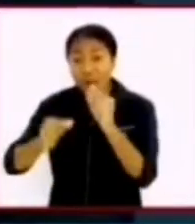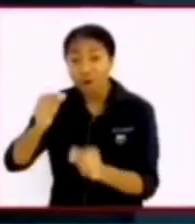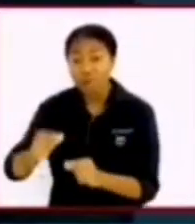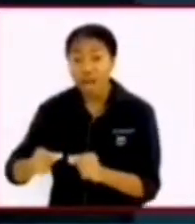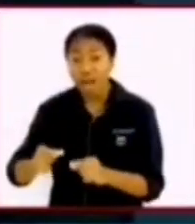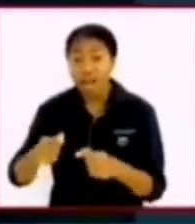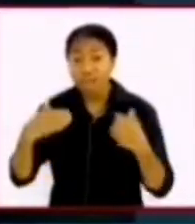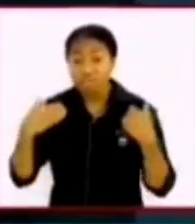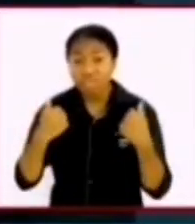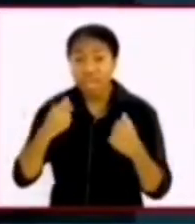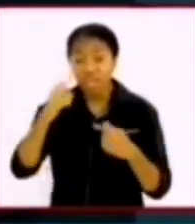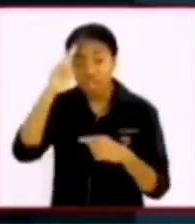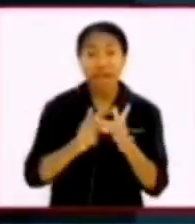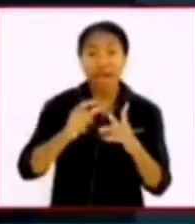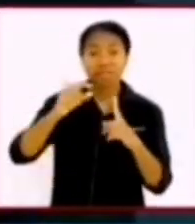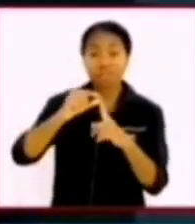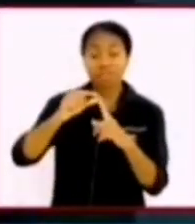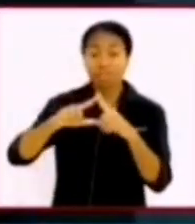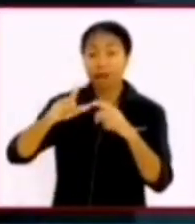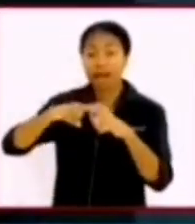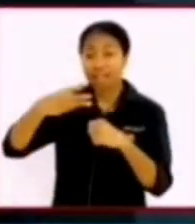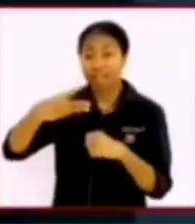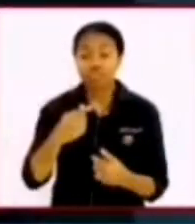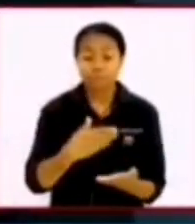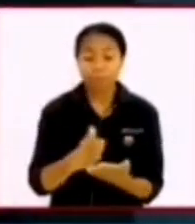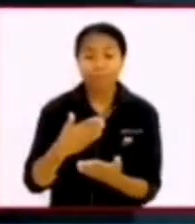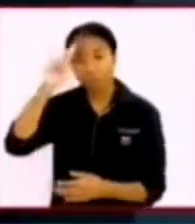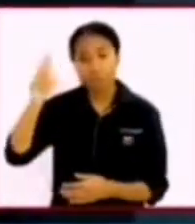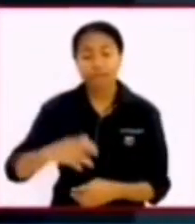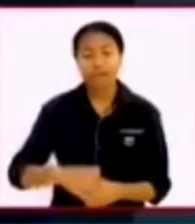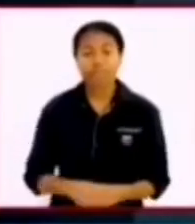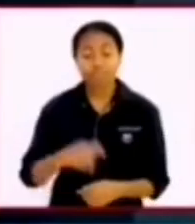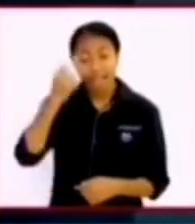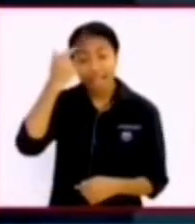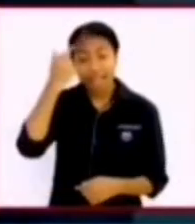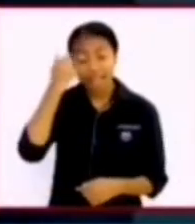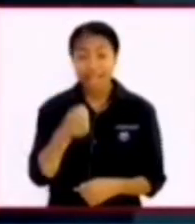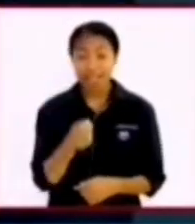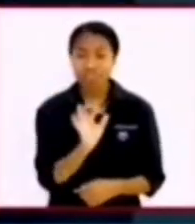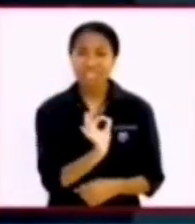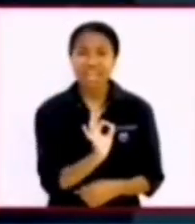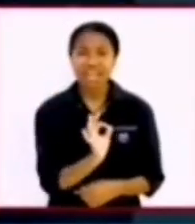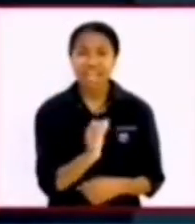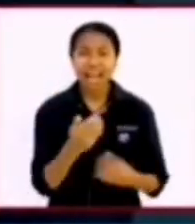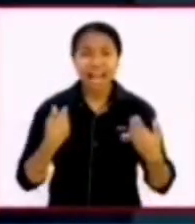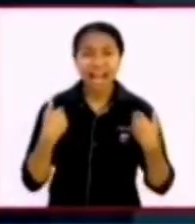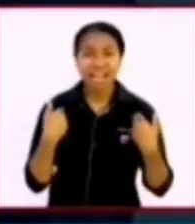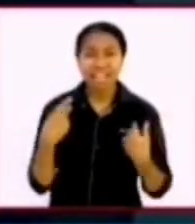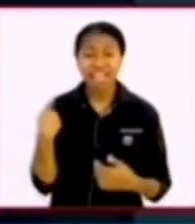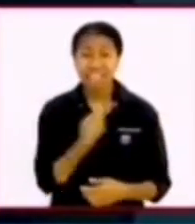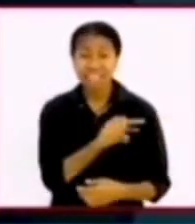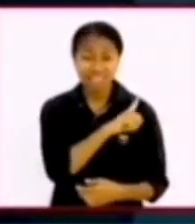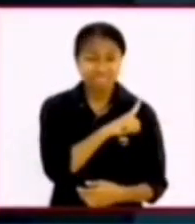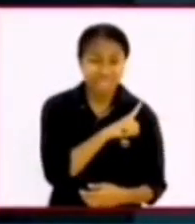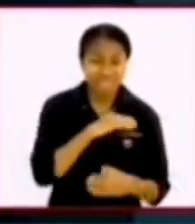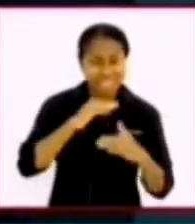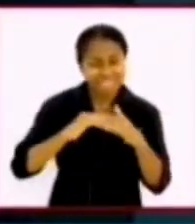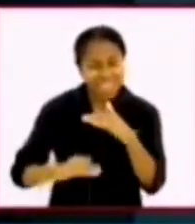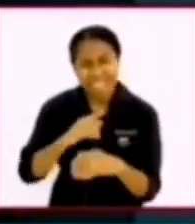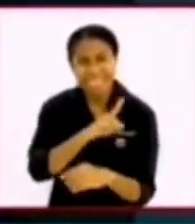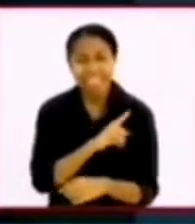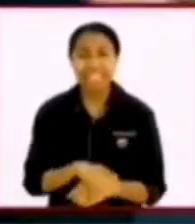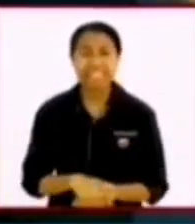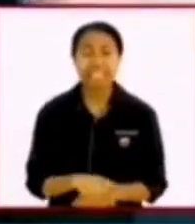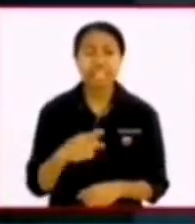justru Tuhan pakai secara hebat untuk menyebarkan injilnya karena itu jangan ada di antara kita yang rendah diri jangan ada di antara kita yang